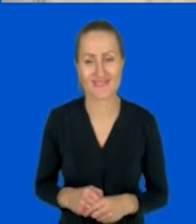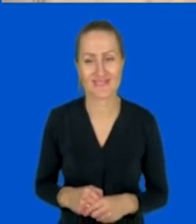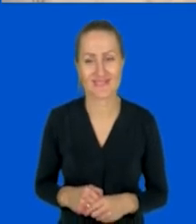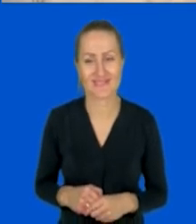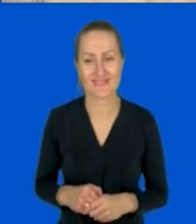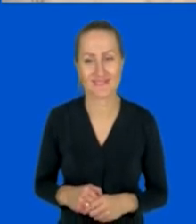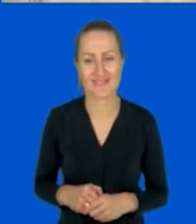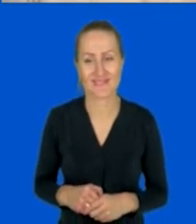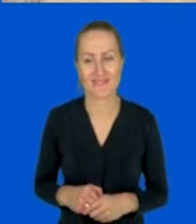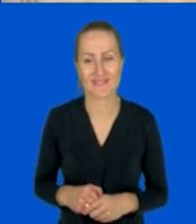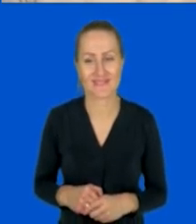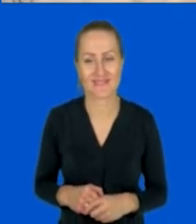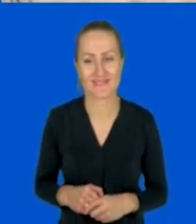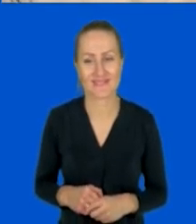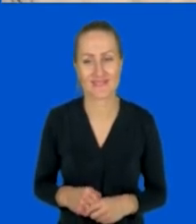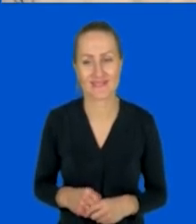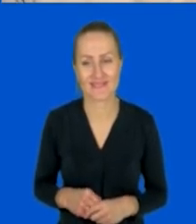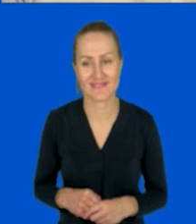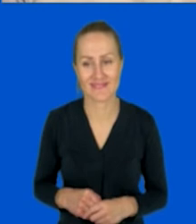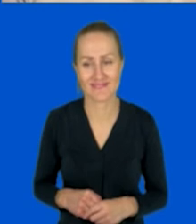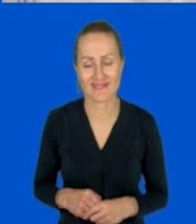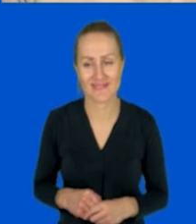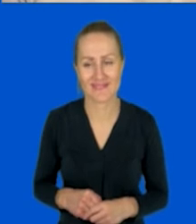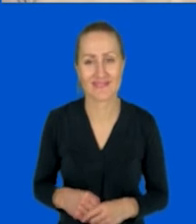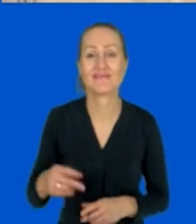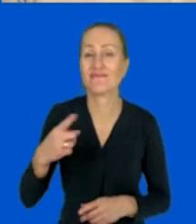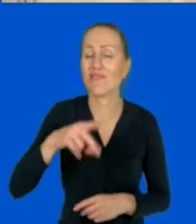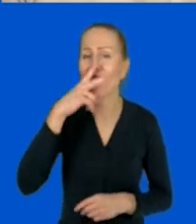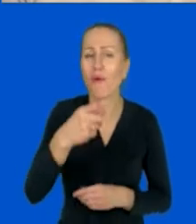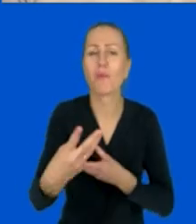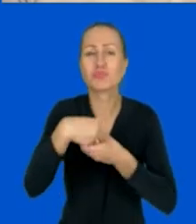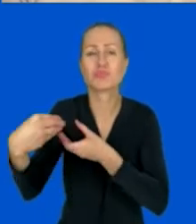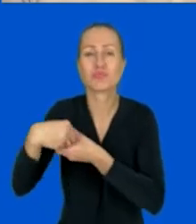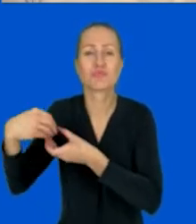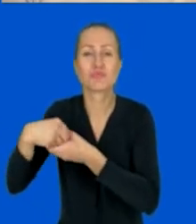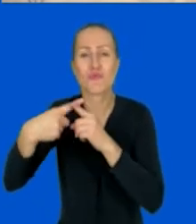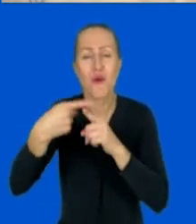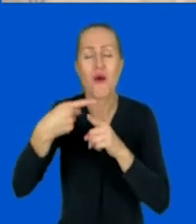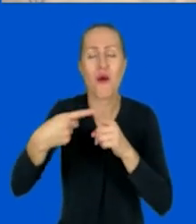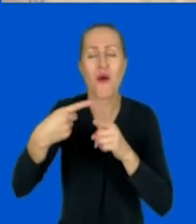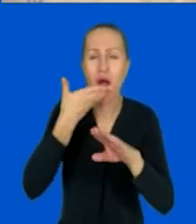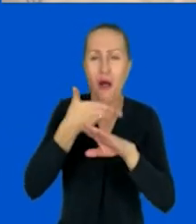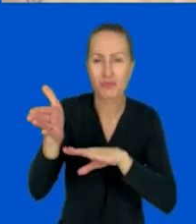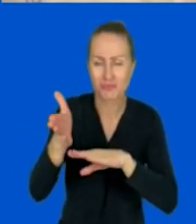dołączaliście z troszeczkę z opóźnieniem.